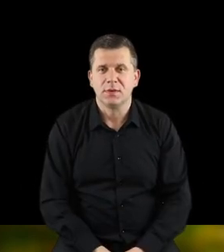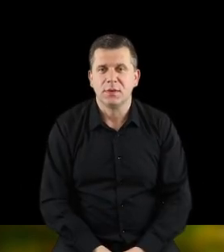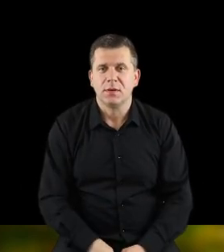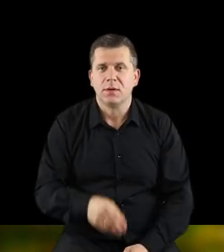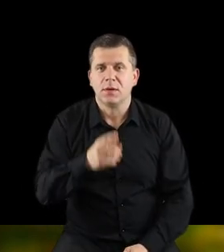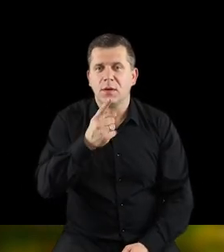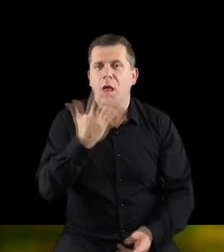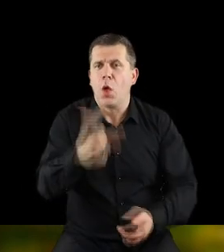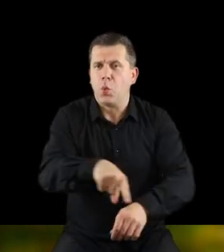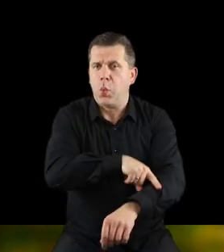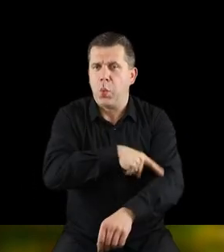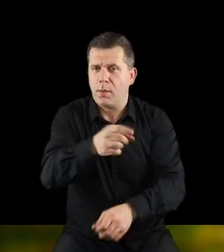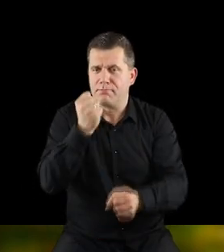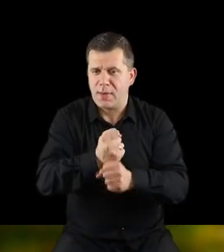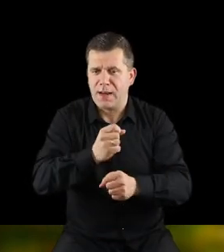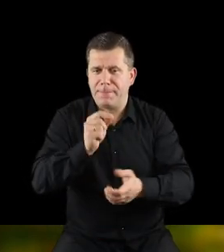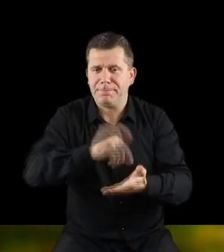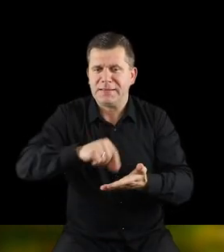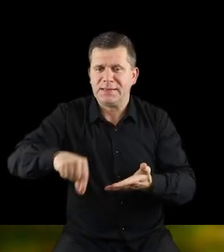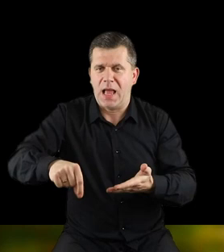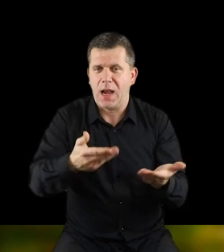Jak długo jestem pisarką?